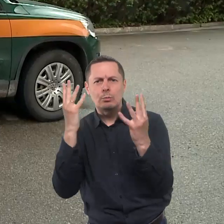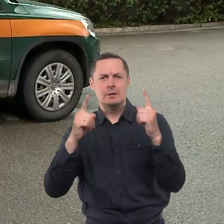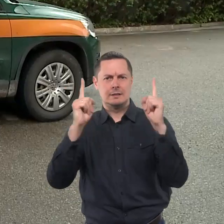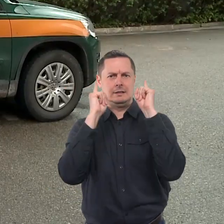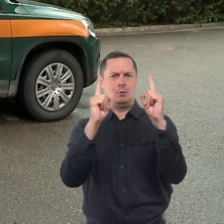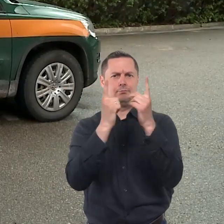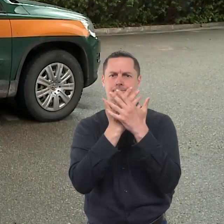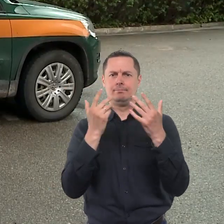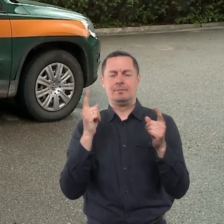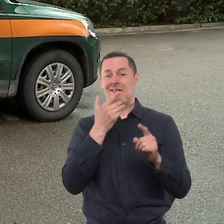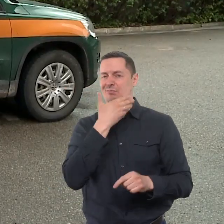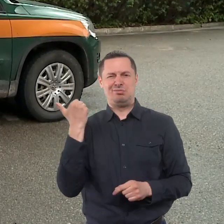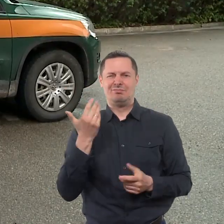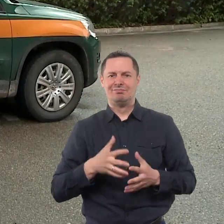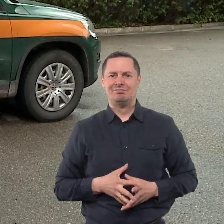nėra saugotini.